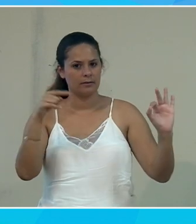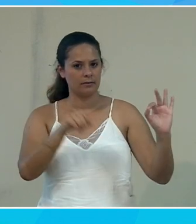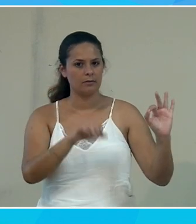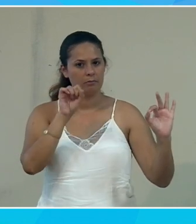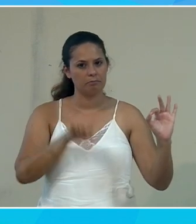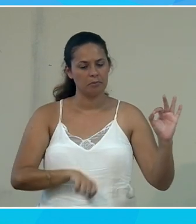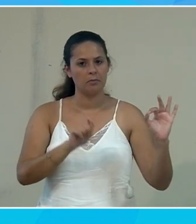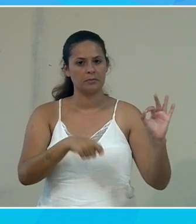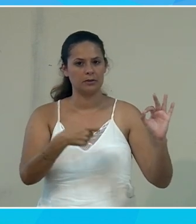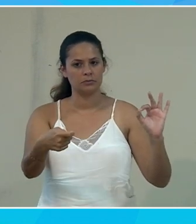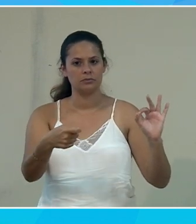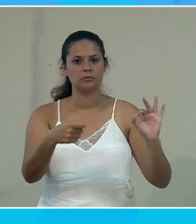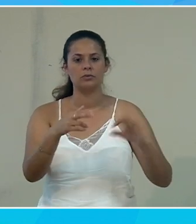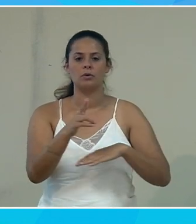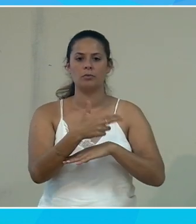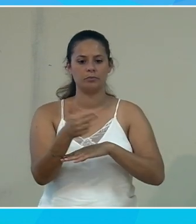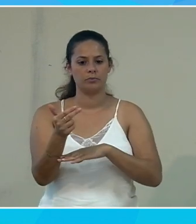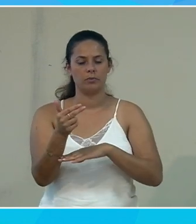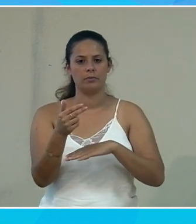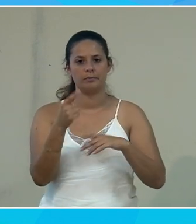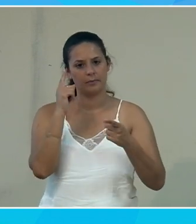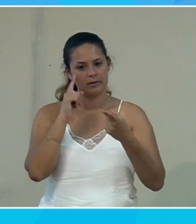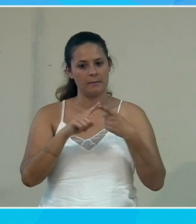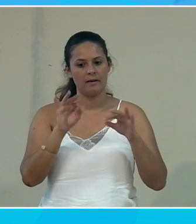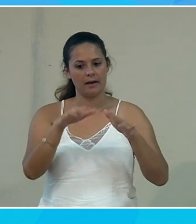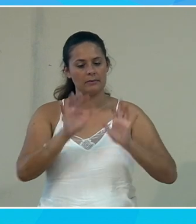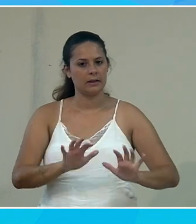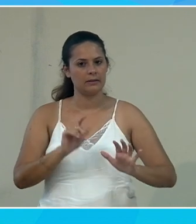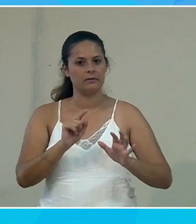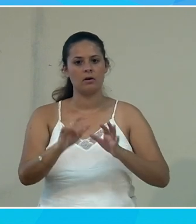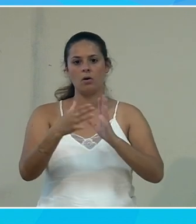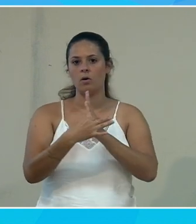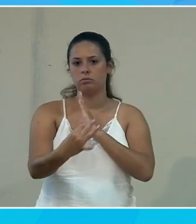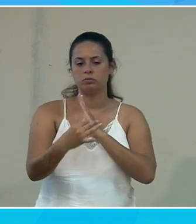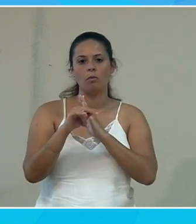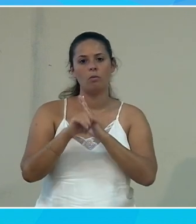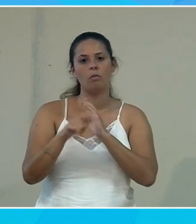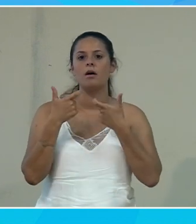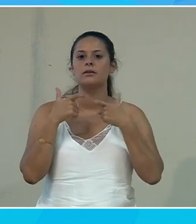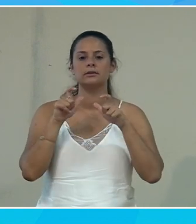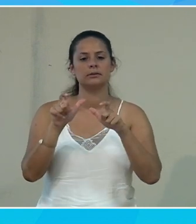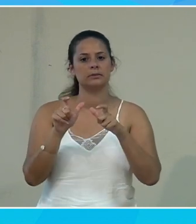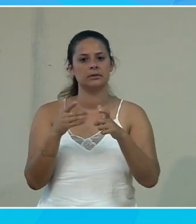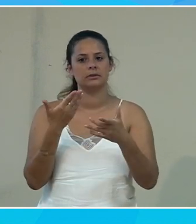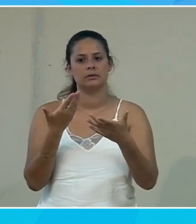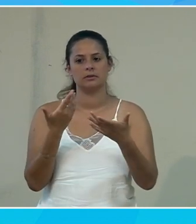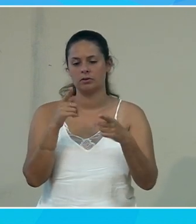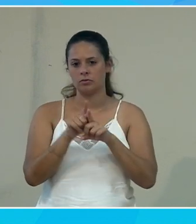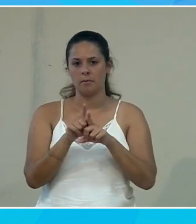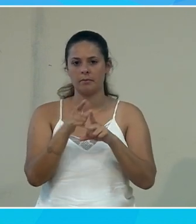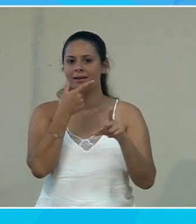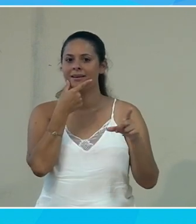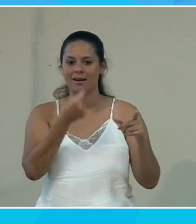pense évidemment à Office 365 qui offre aussi des options, je crois, d'accessibilité, d'ergonomie et d